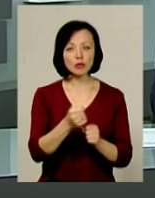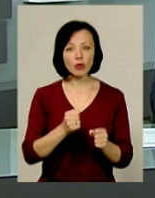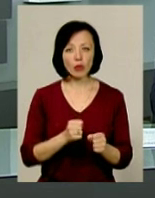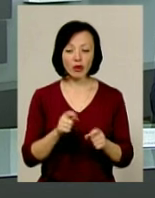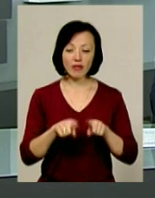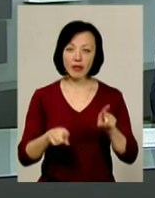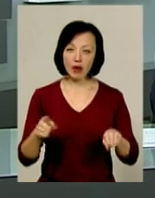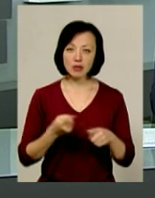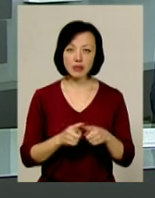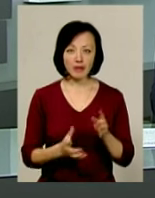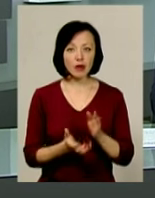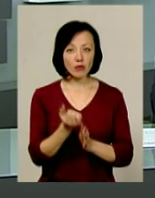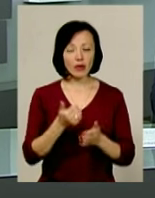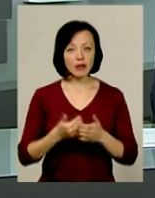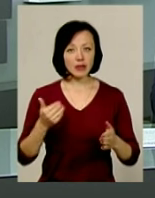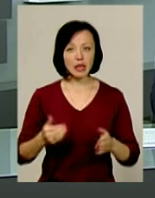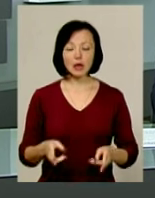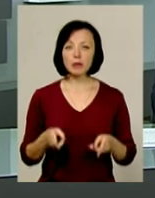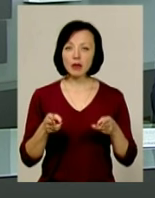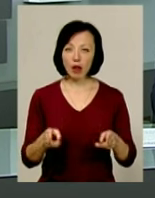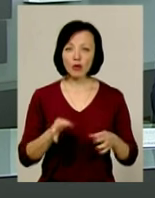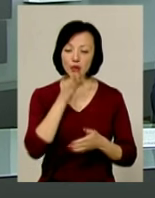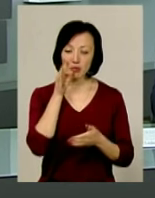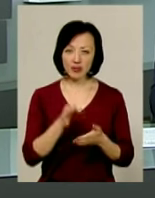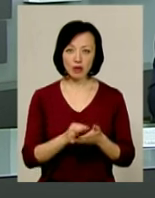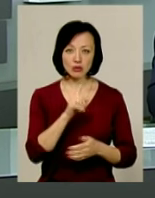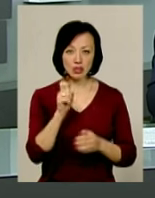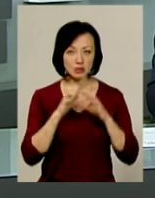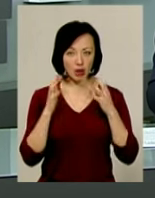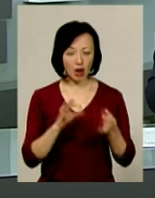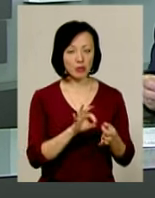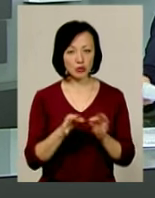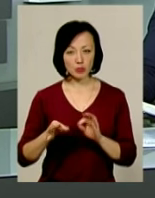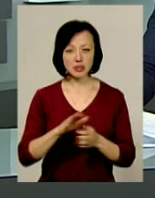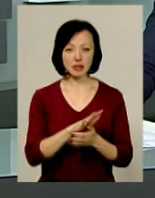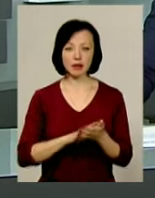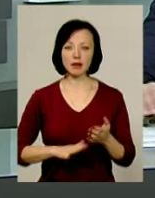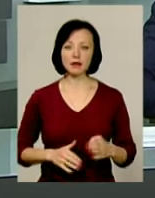декого це врятувало від кримінальної відповідальності за її зберігання. Подробиці далі.